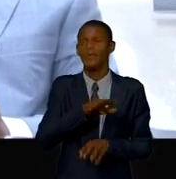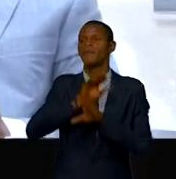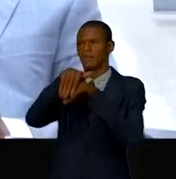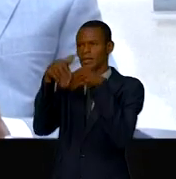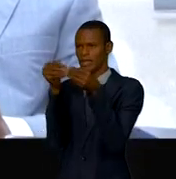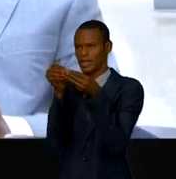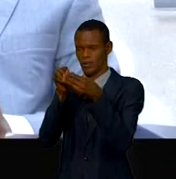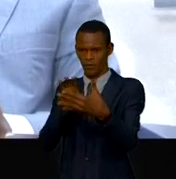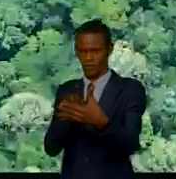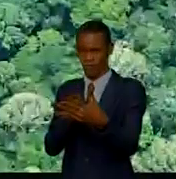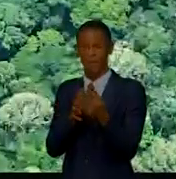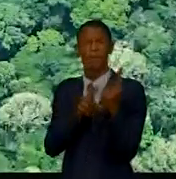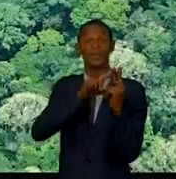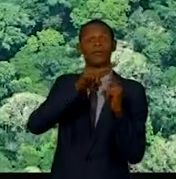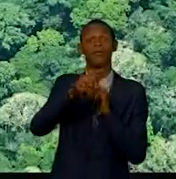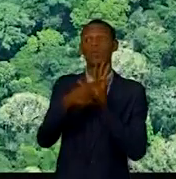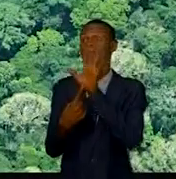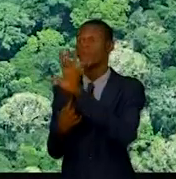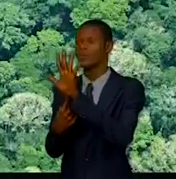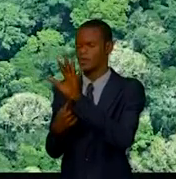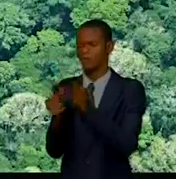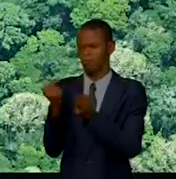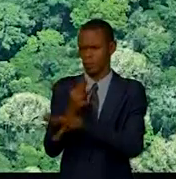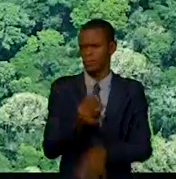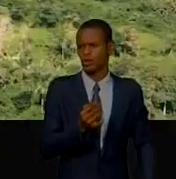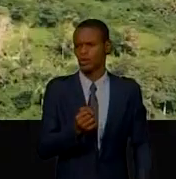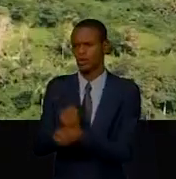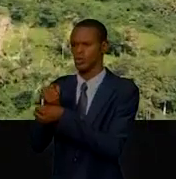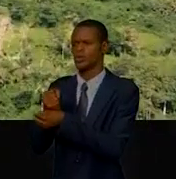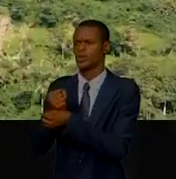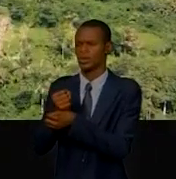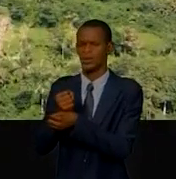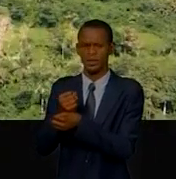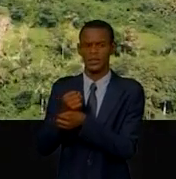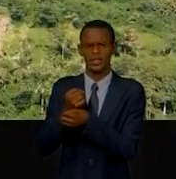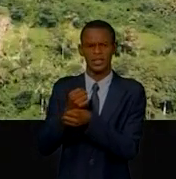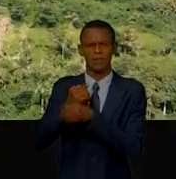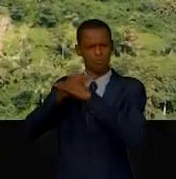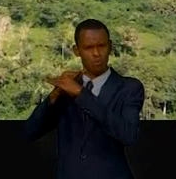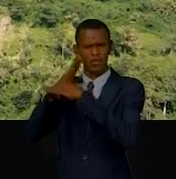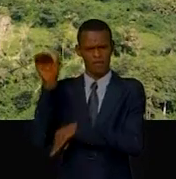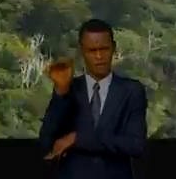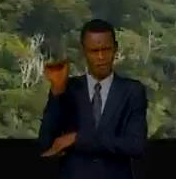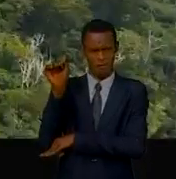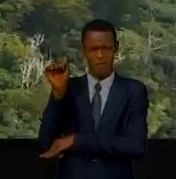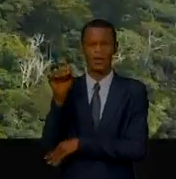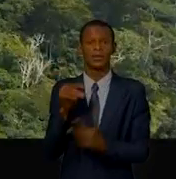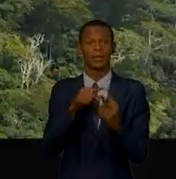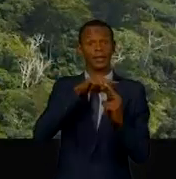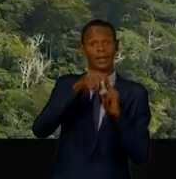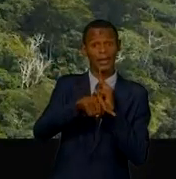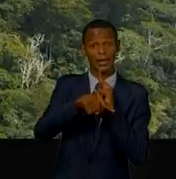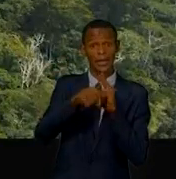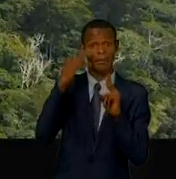nos continents ne s'est pas empêché en outre d'insister sur la juste compensation financière des efforts de la